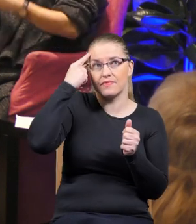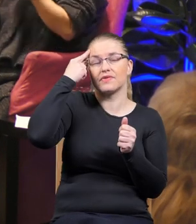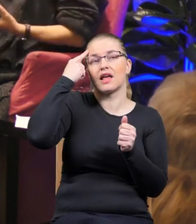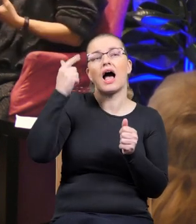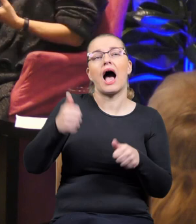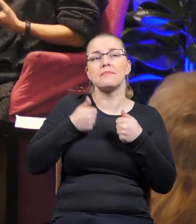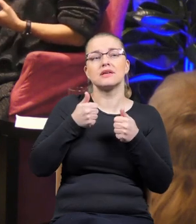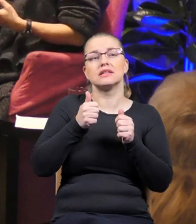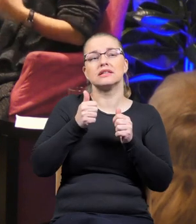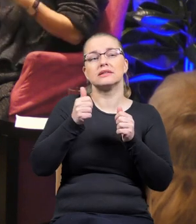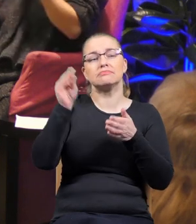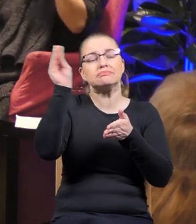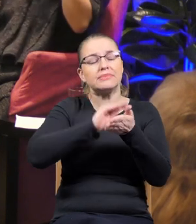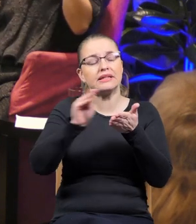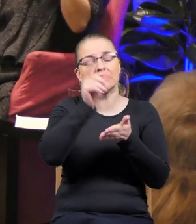pisarzom spokój.